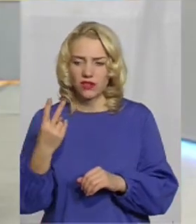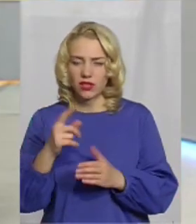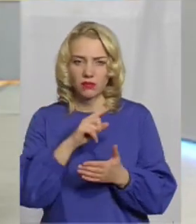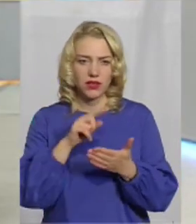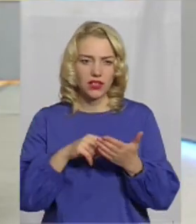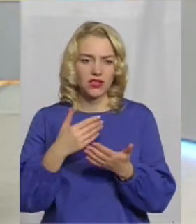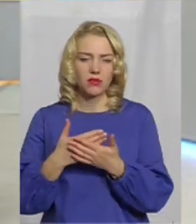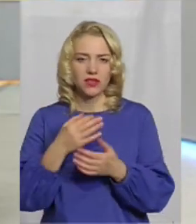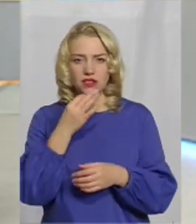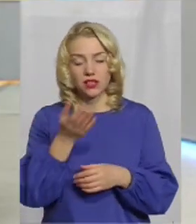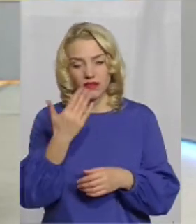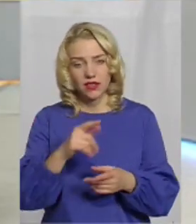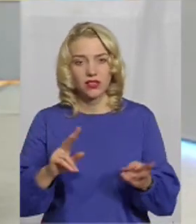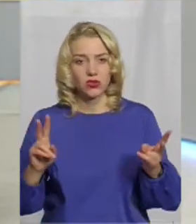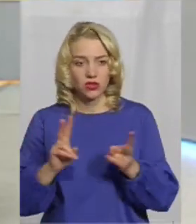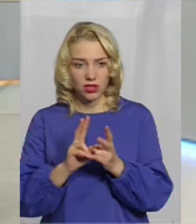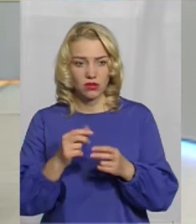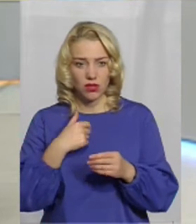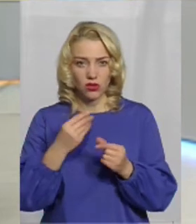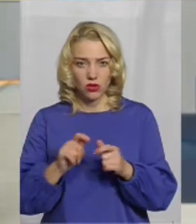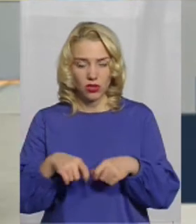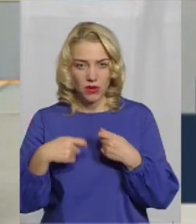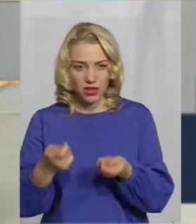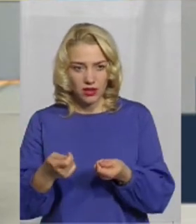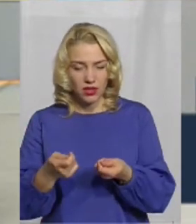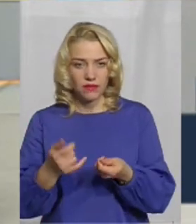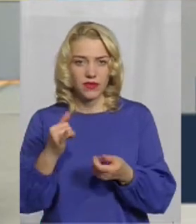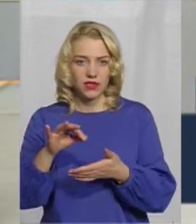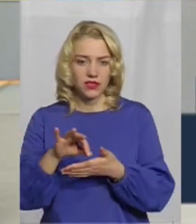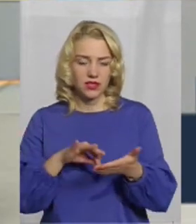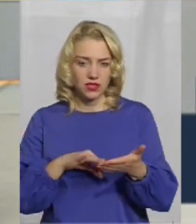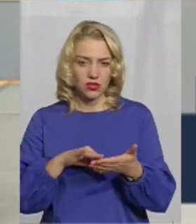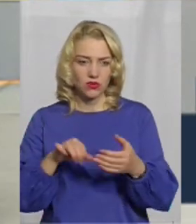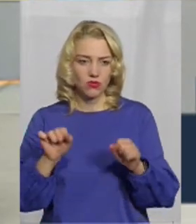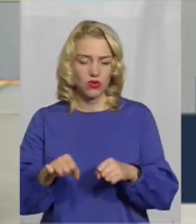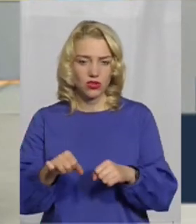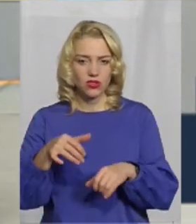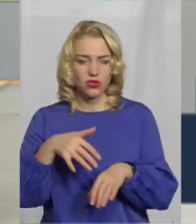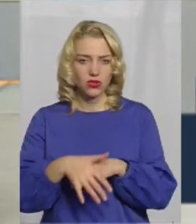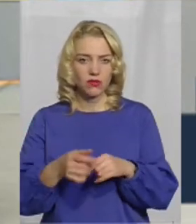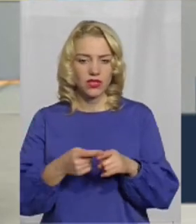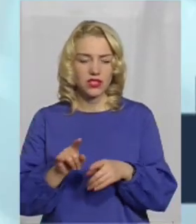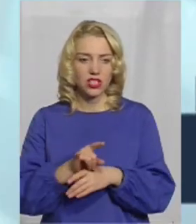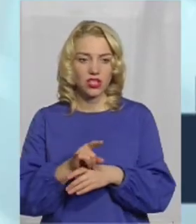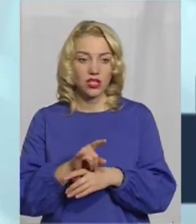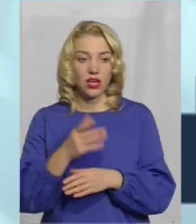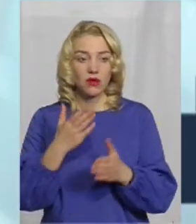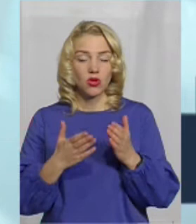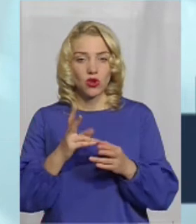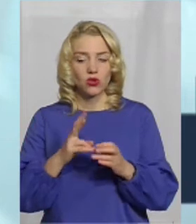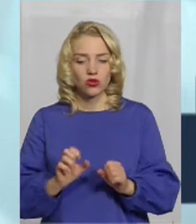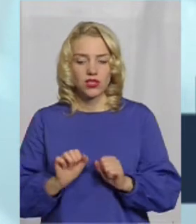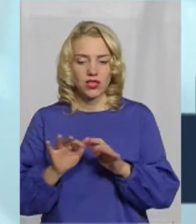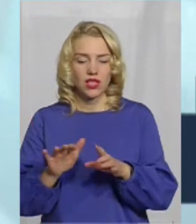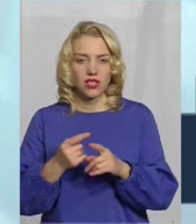сказати, що, наприклад, давайте зустрінемось, я вам гроші передам, так? І одразу вже можна зрозуміти, що це шахрай, бо той, хто здає